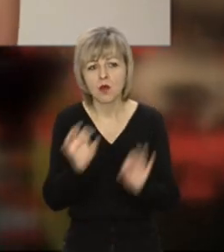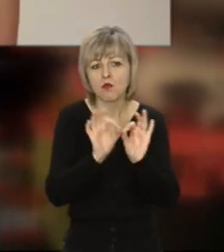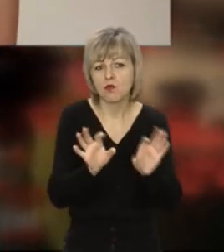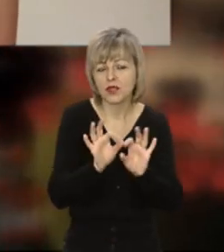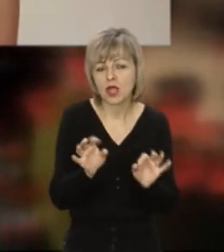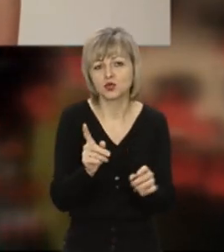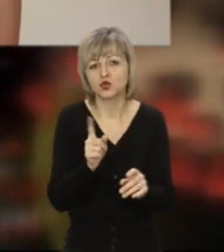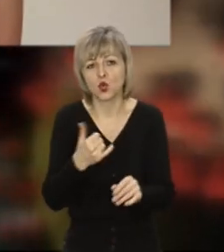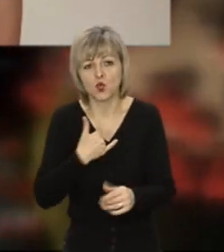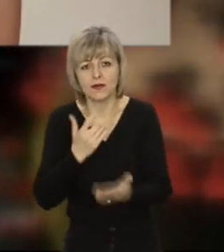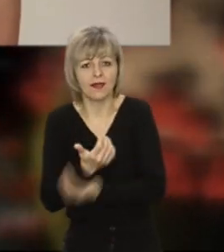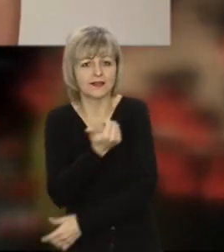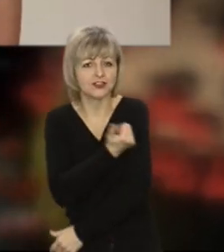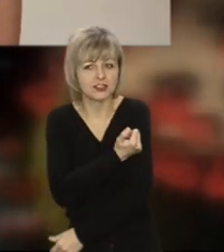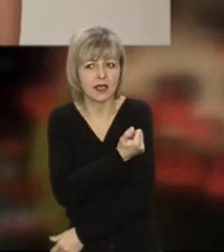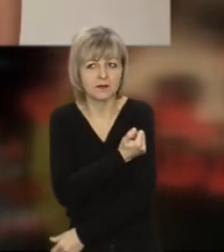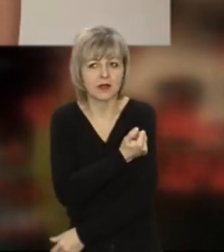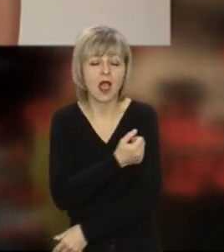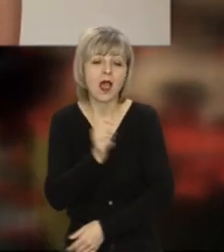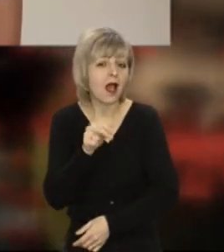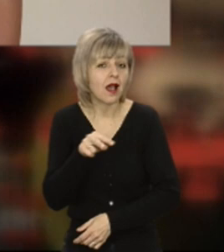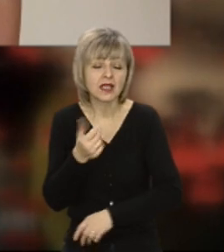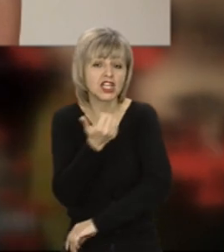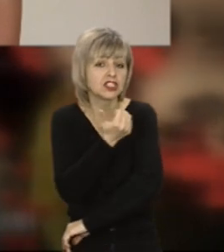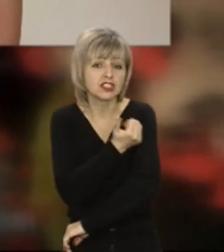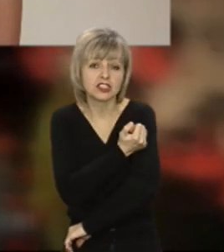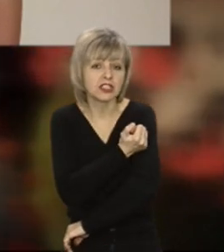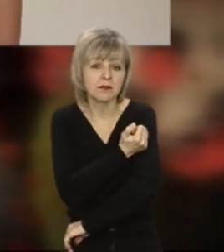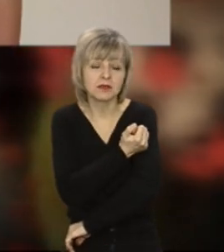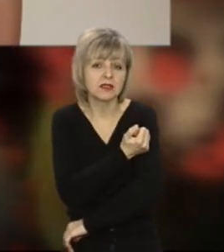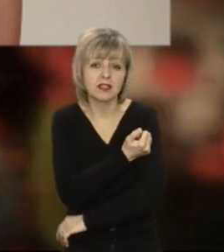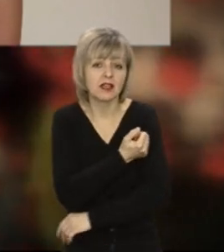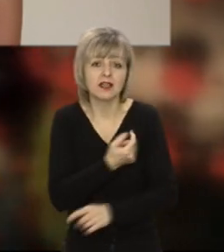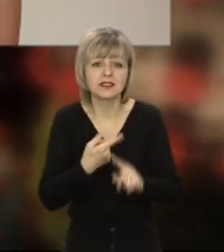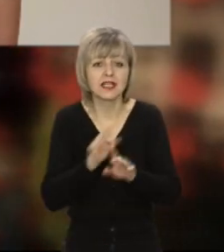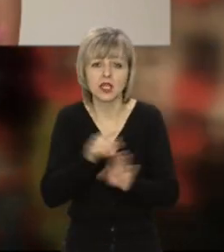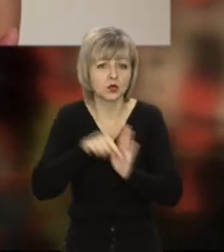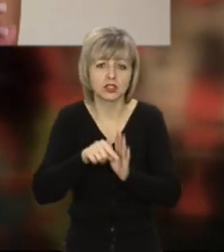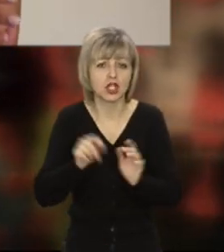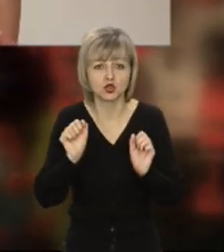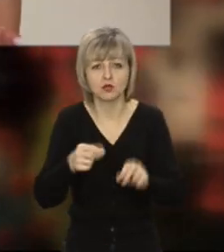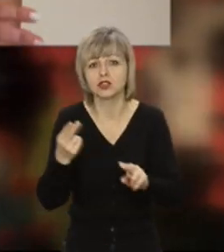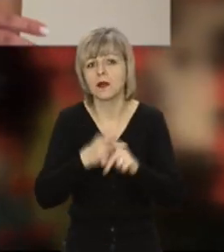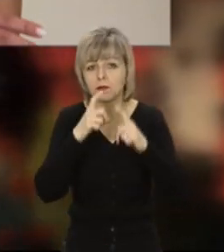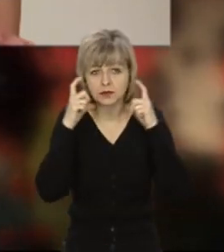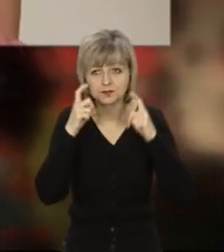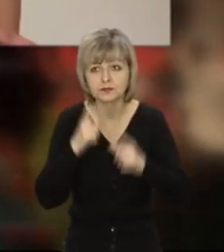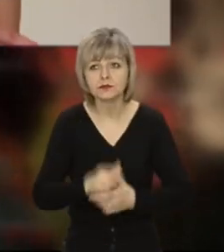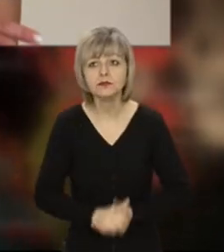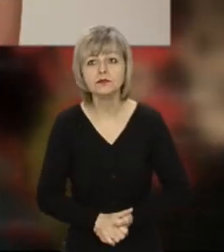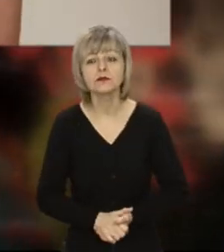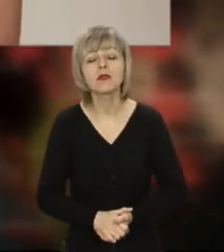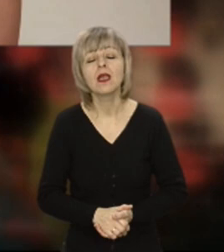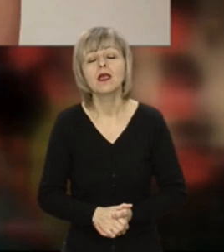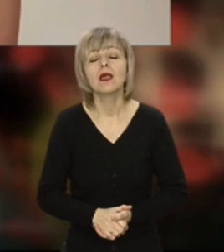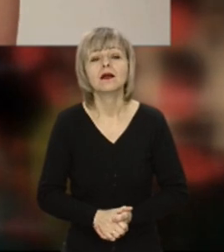що вони мають щеплення, хоча щеплення не відміняє носення масок. Тобто воно просто полегшує переносення хвороби,